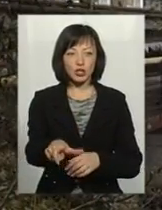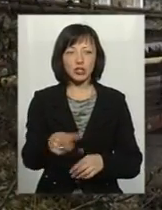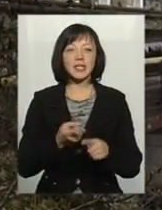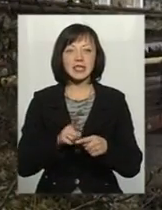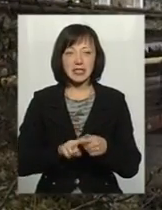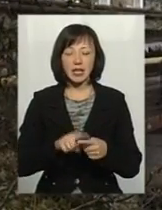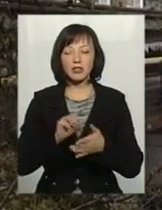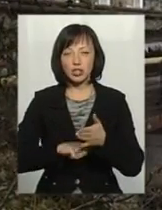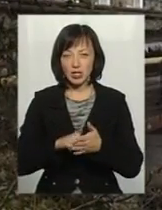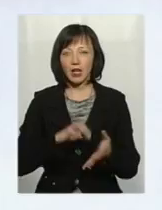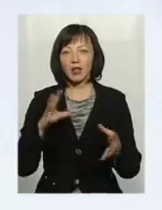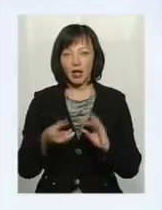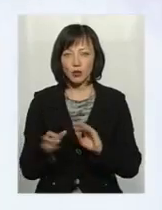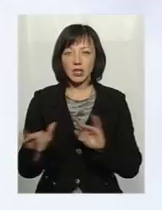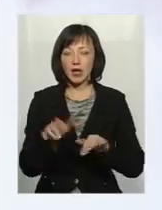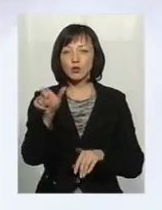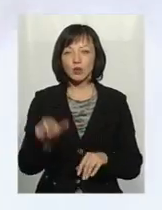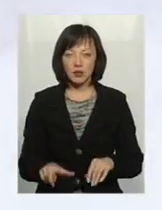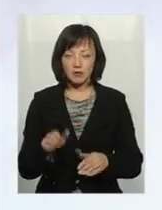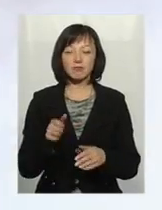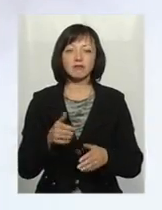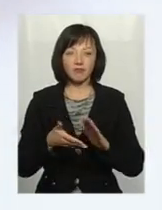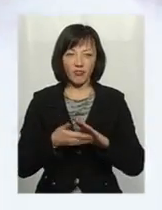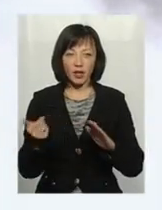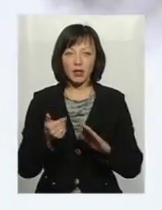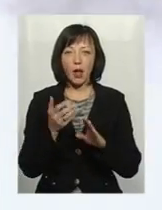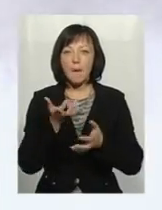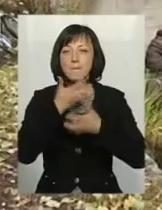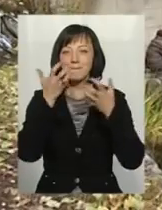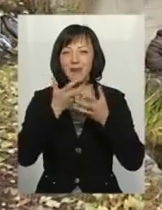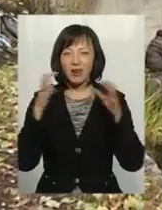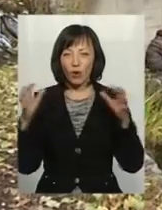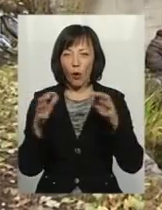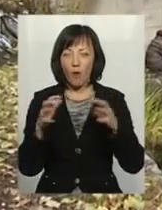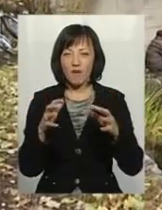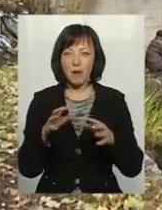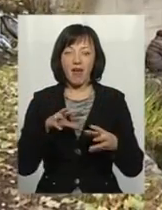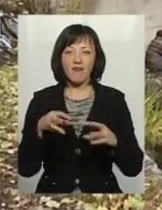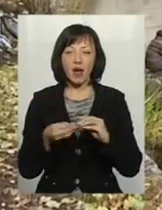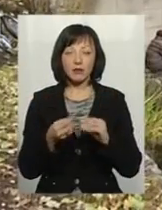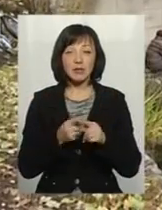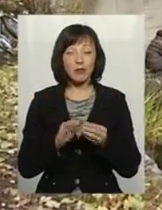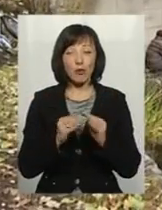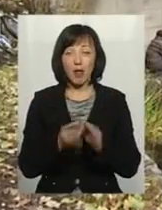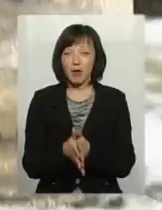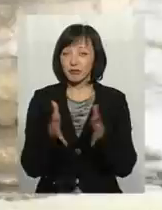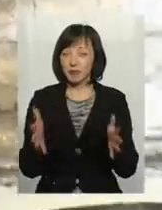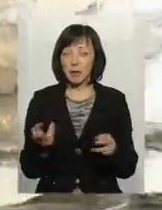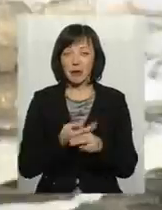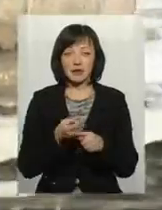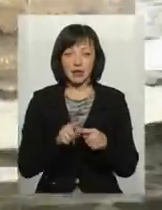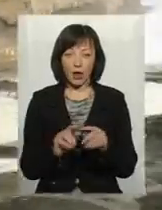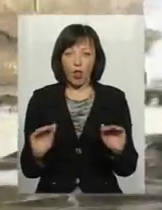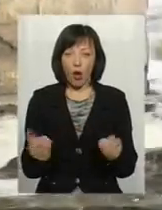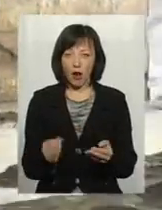чинник наслідок діяльності людини, викликаний парниковим ефектом. Правда, це проблема глобальна, але навіть без неї